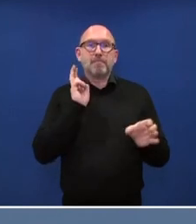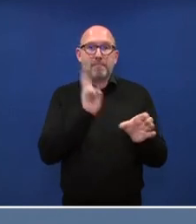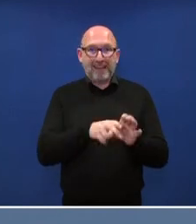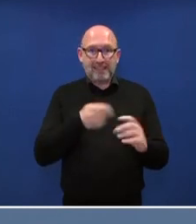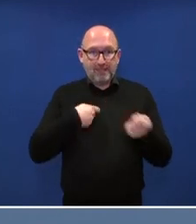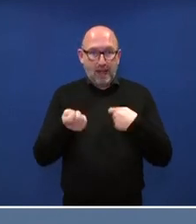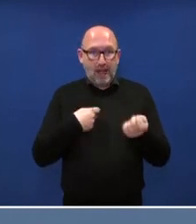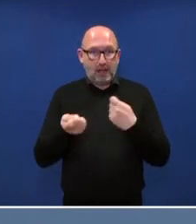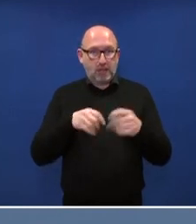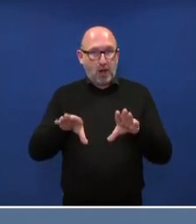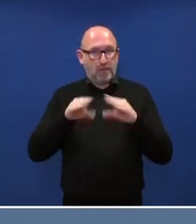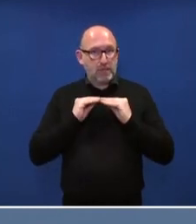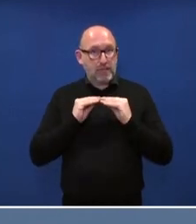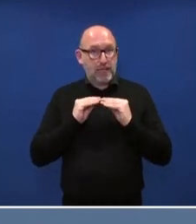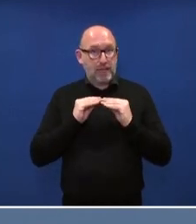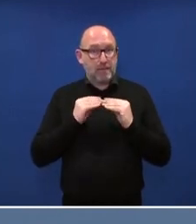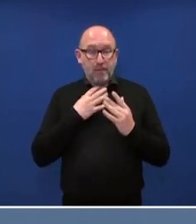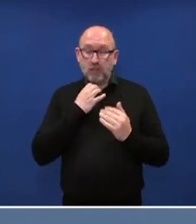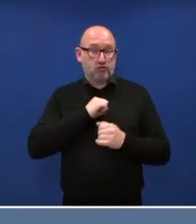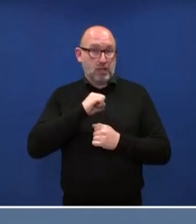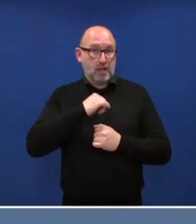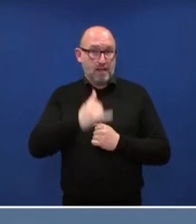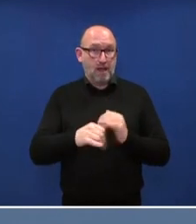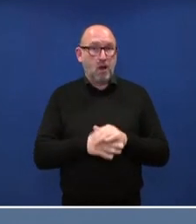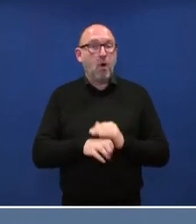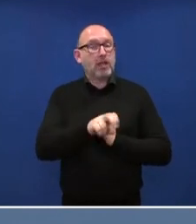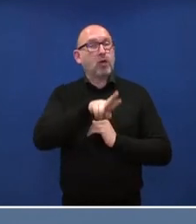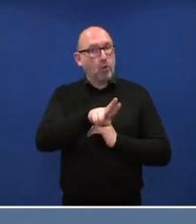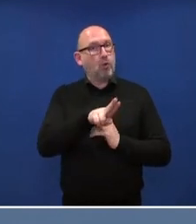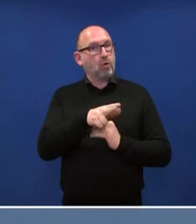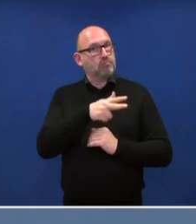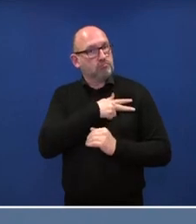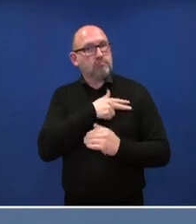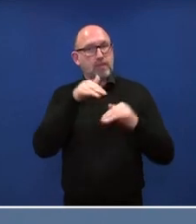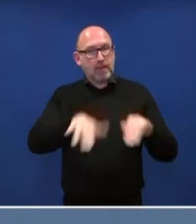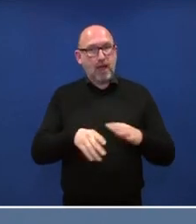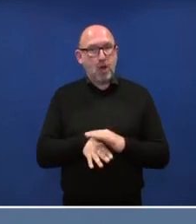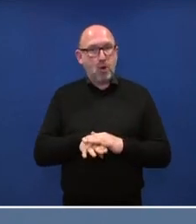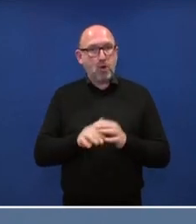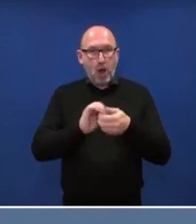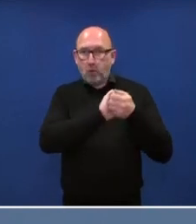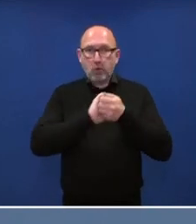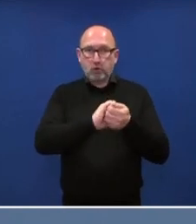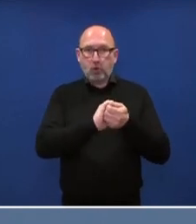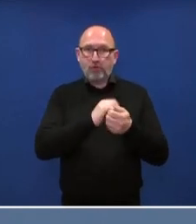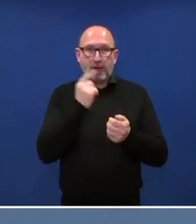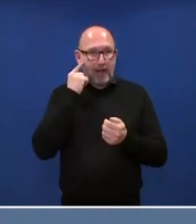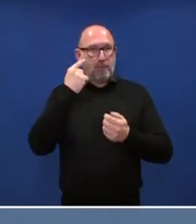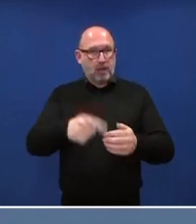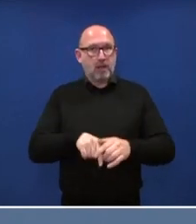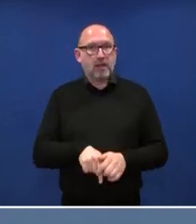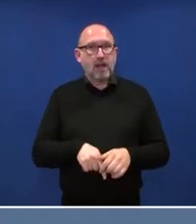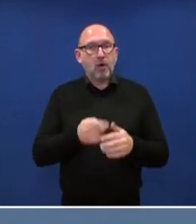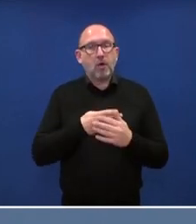aufzunehmen. Aus unserer Sicht steht die EU ja hier im Wort und es geht um die Glaubwürdigkeit der Union und es geht um die Stabilität auf dem